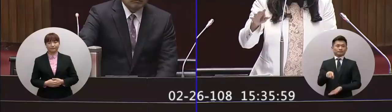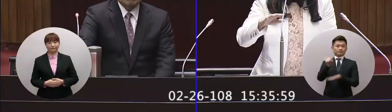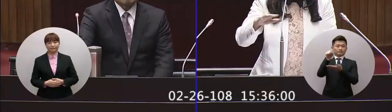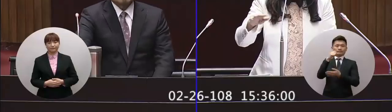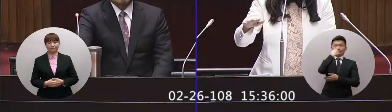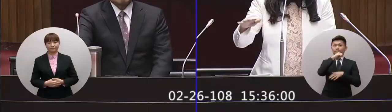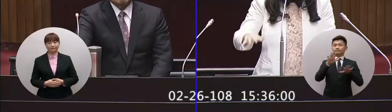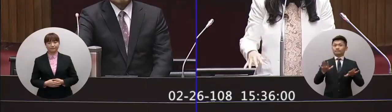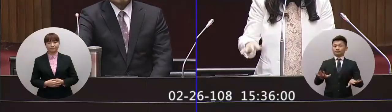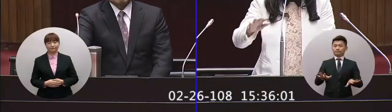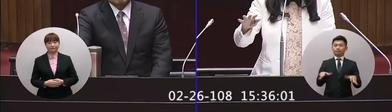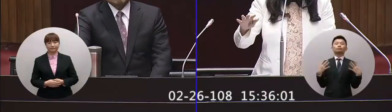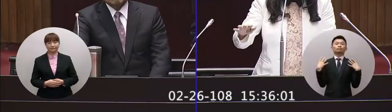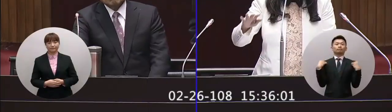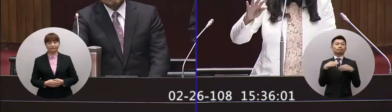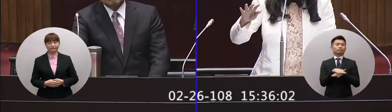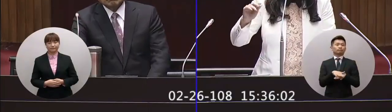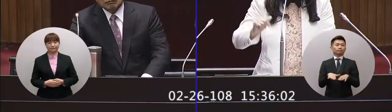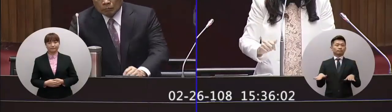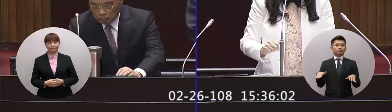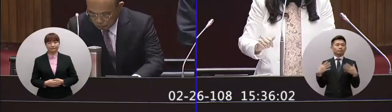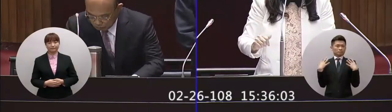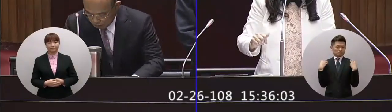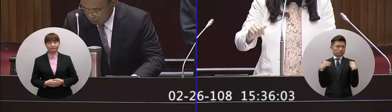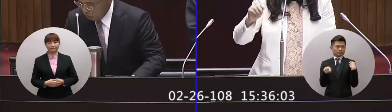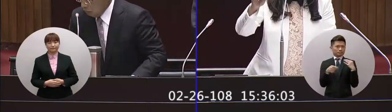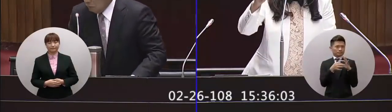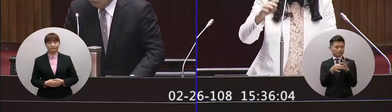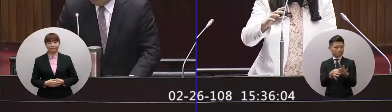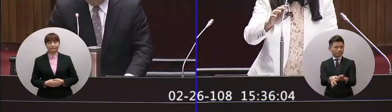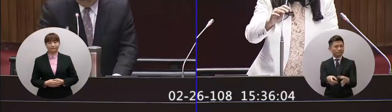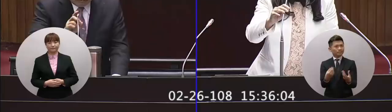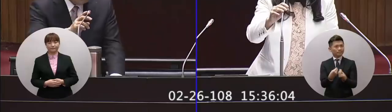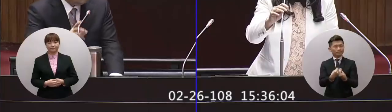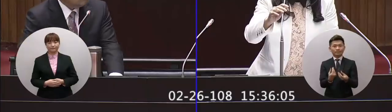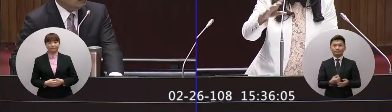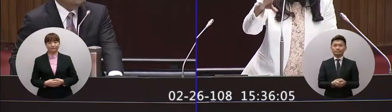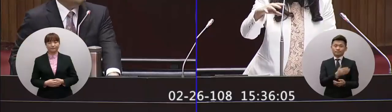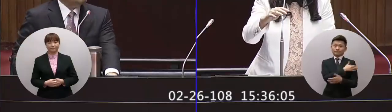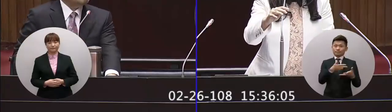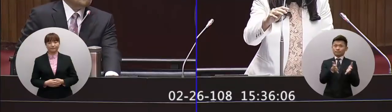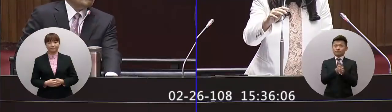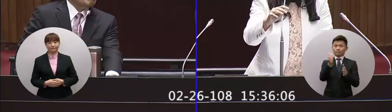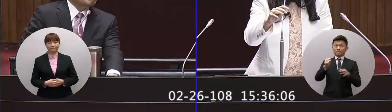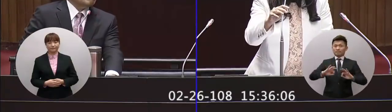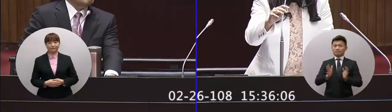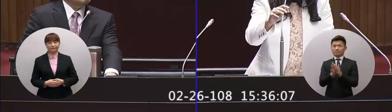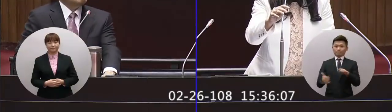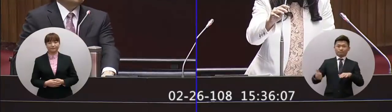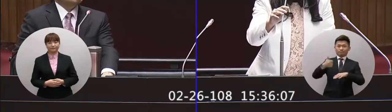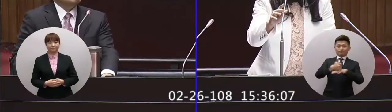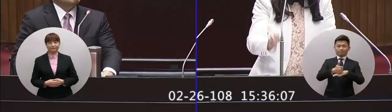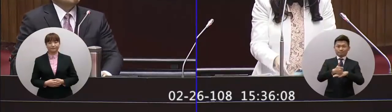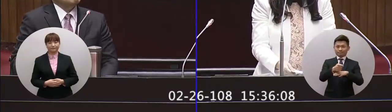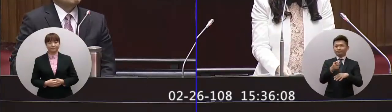台灣現在是維持現狀這個維持現狀是怎麼維持下去我想這個我們陳部長很快就站上來他就很